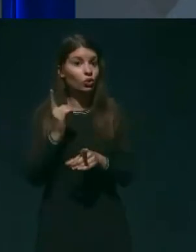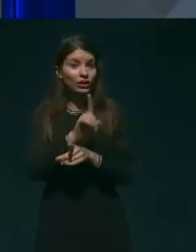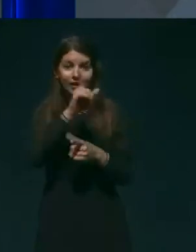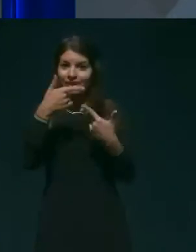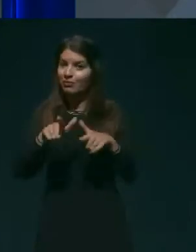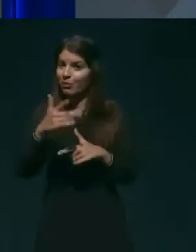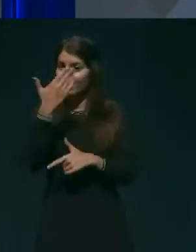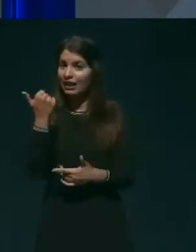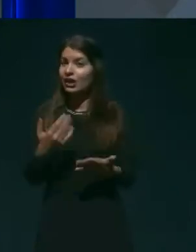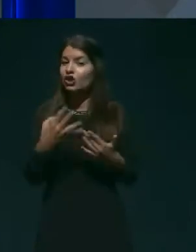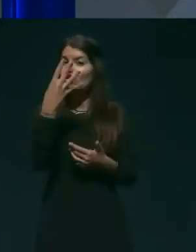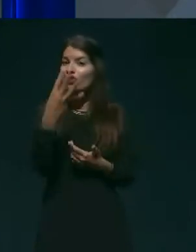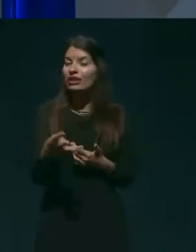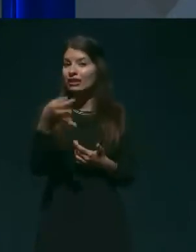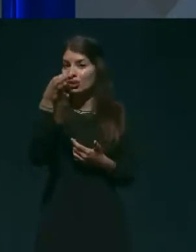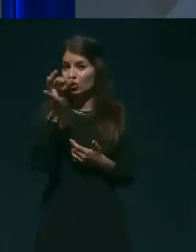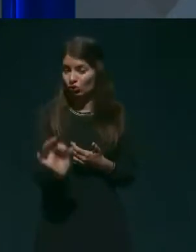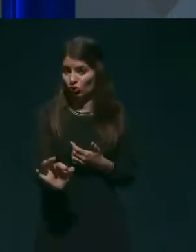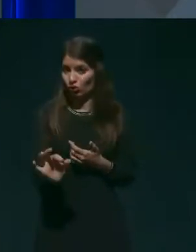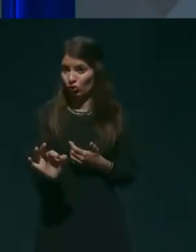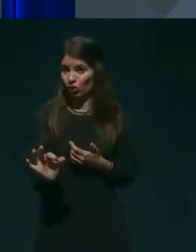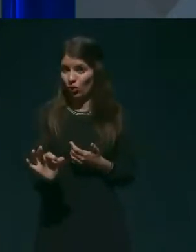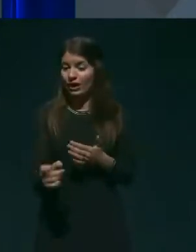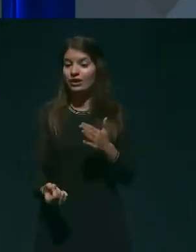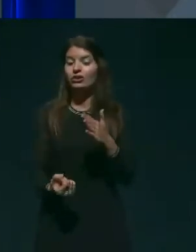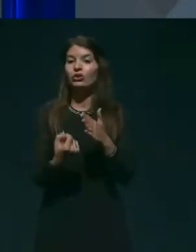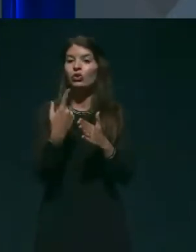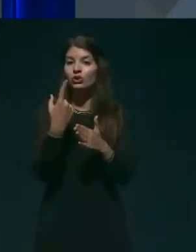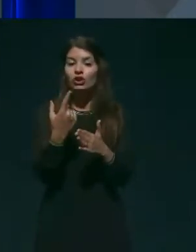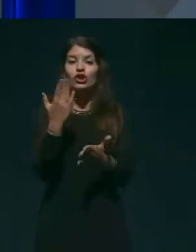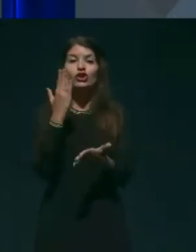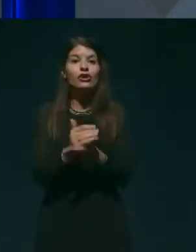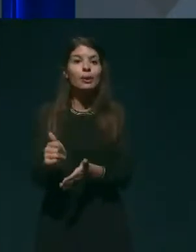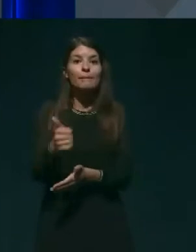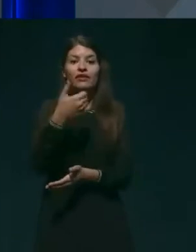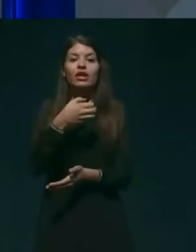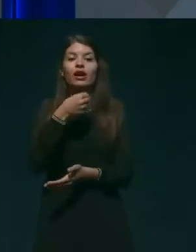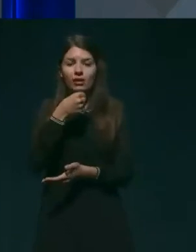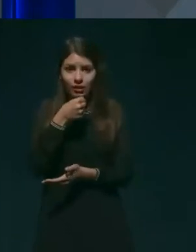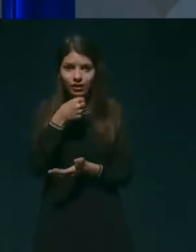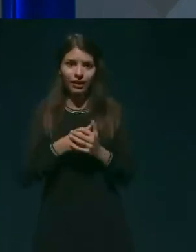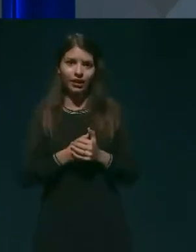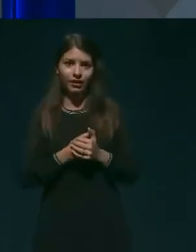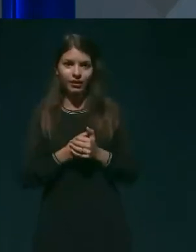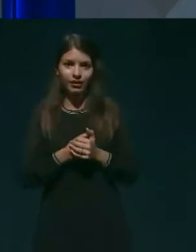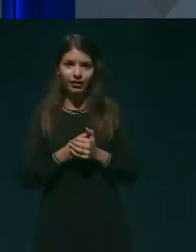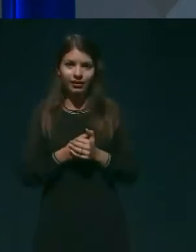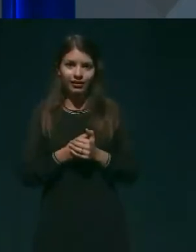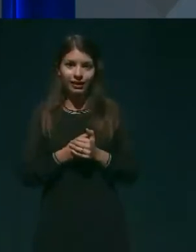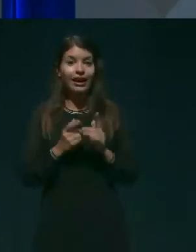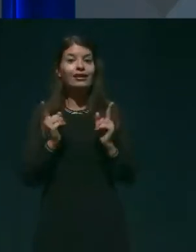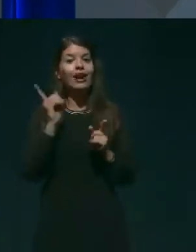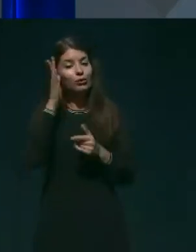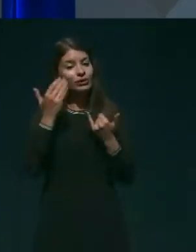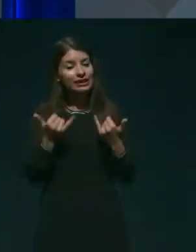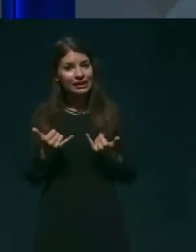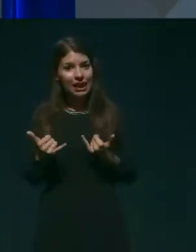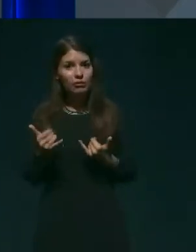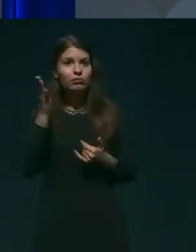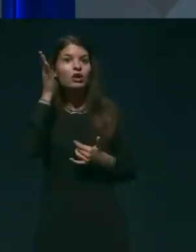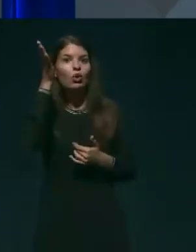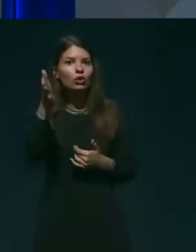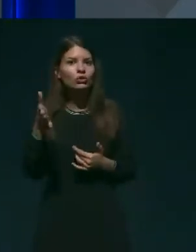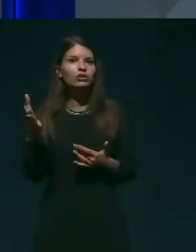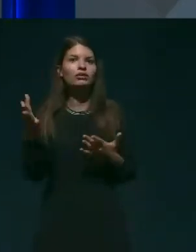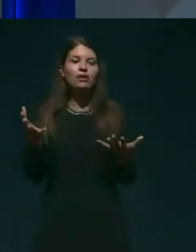% prenosov se zgodi že takrat, je dan uskrbojenc, ječ kihne. Se pravi, tukaj, kar bo reševalo življenje v bodoče, je